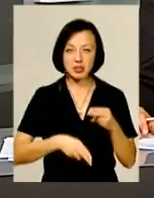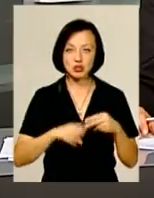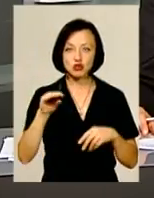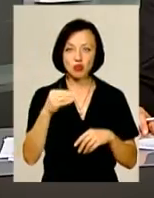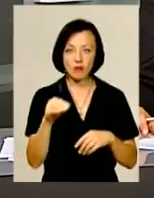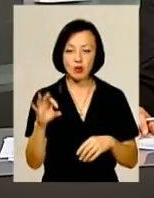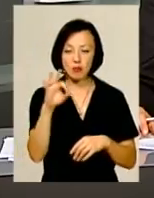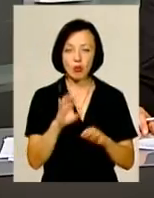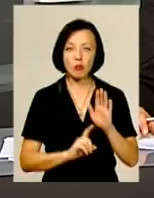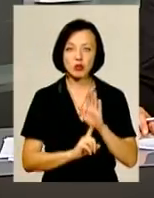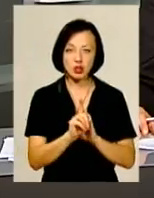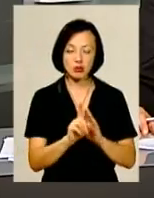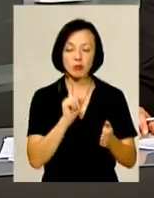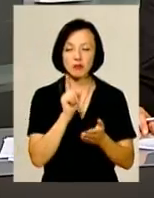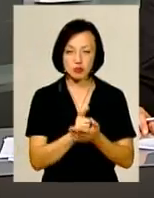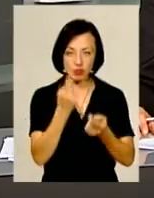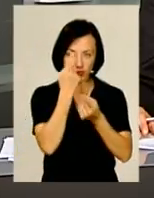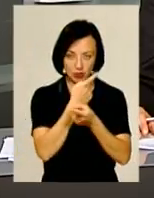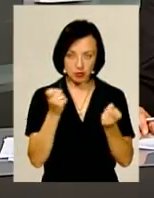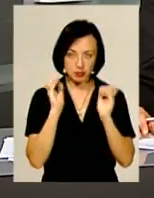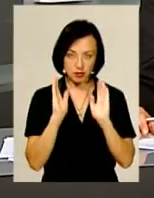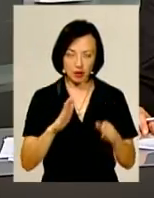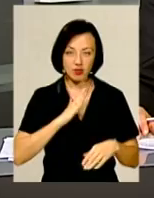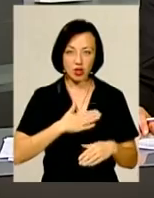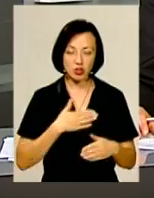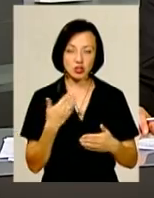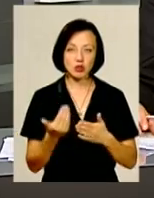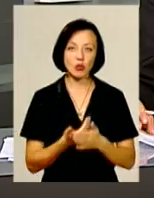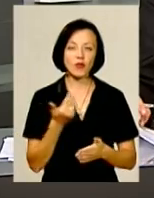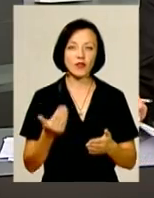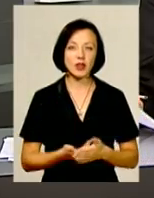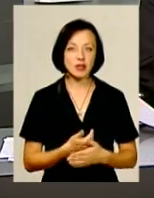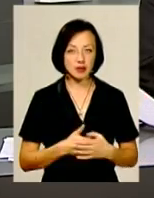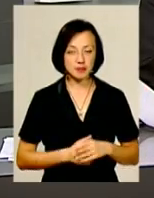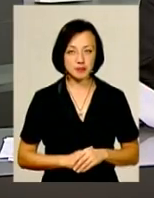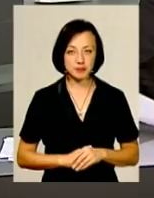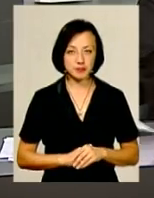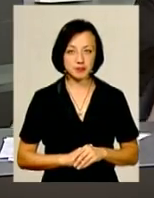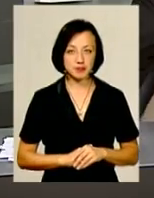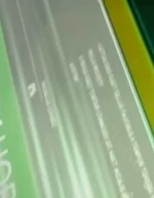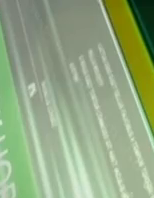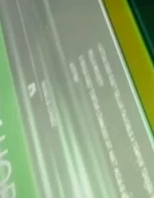жовтня. Про його початок ми обов'язково повідомимо в наших наступних інформаційних випусках.